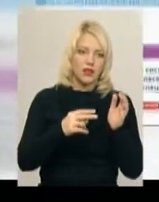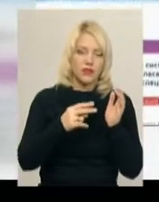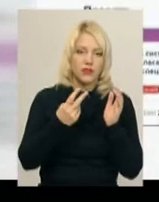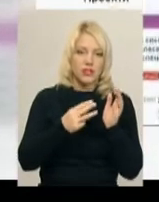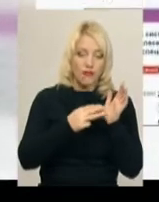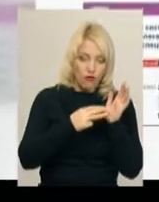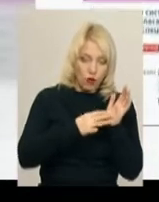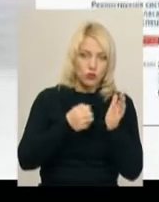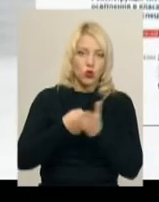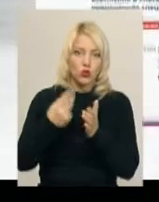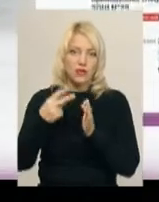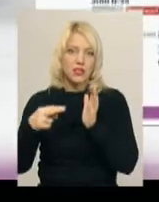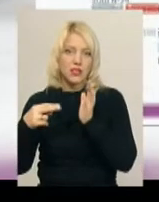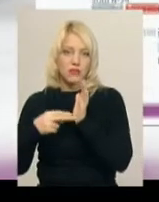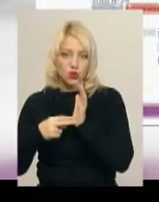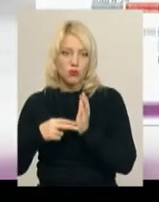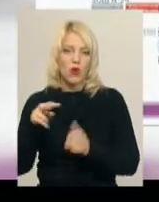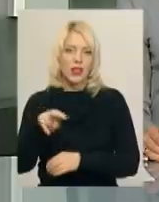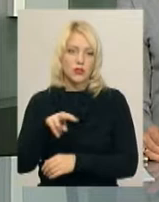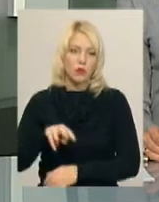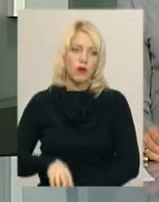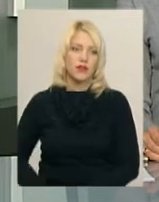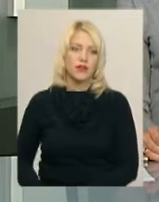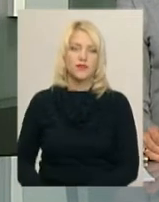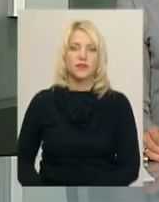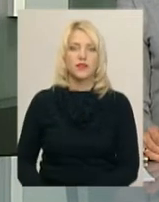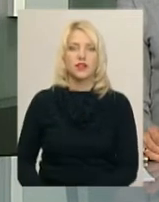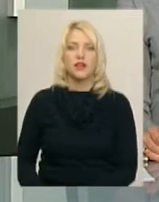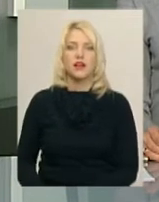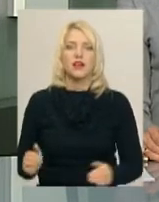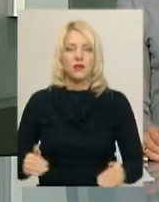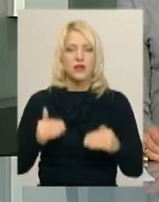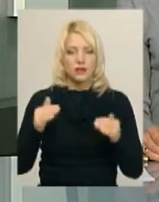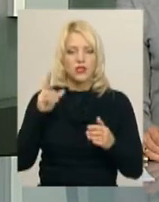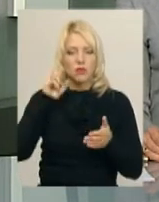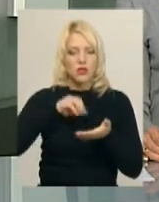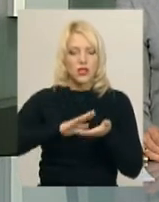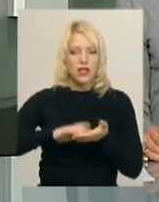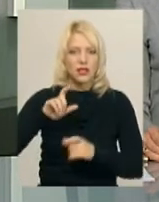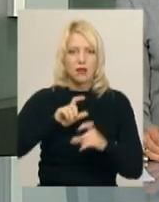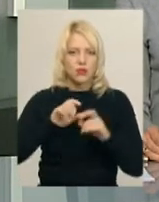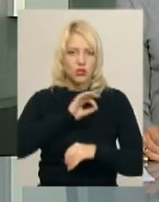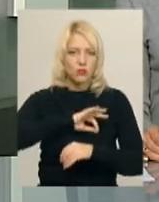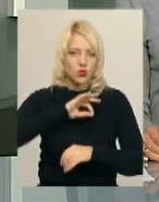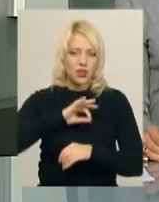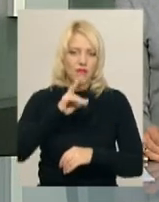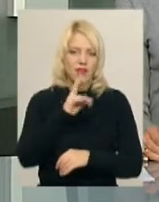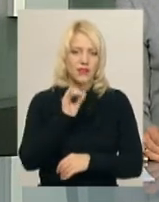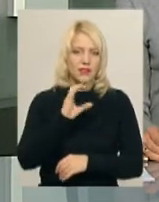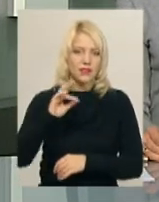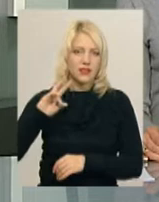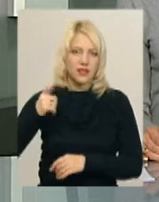Зелінська, Юрій Чорний, новини Поділля Центр. Підвищення показника хімічного споживання кисню виявили